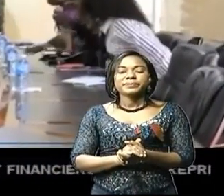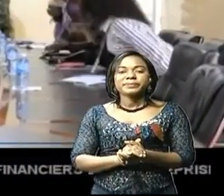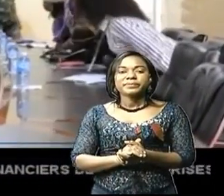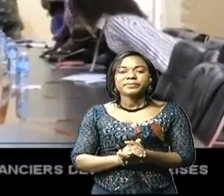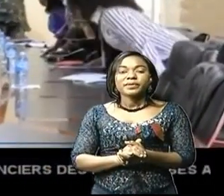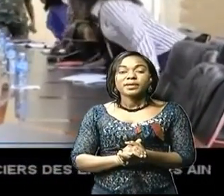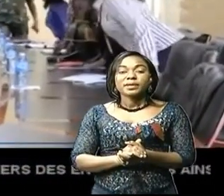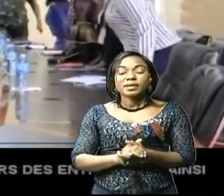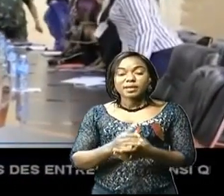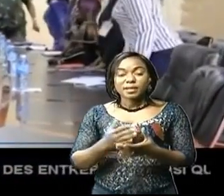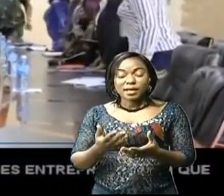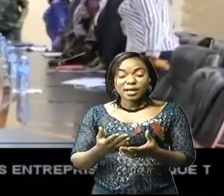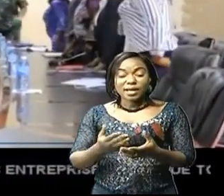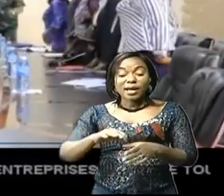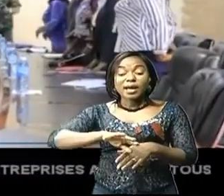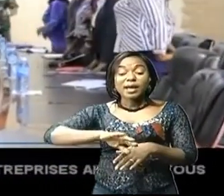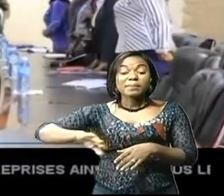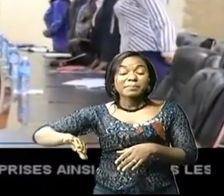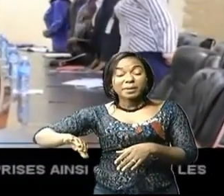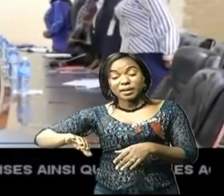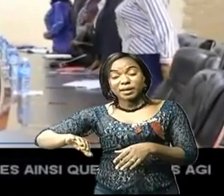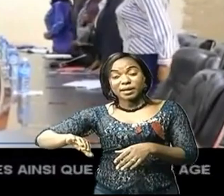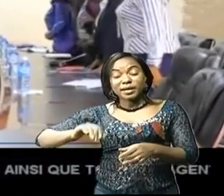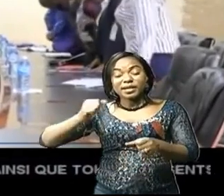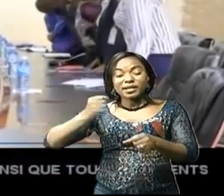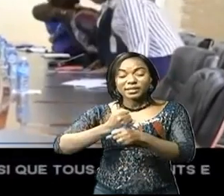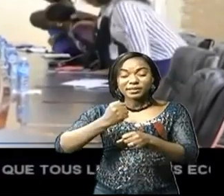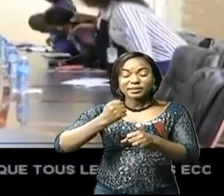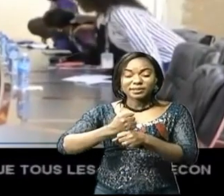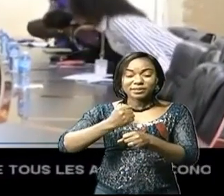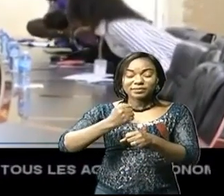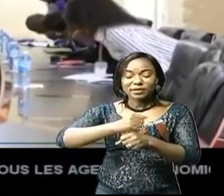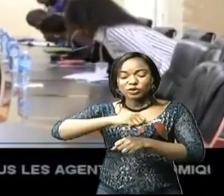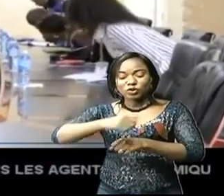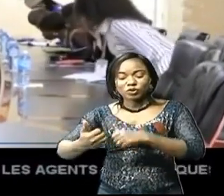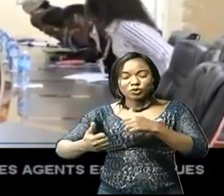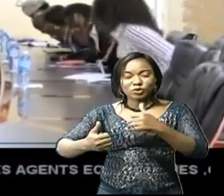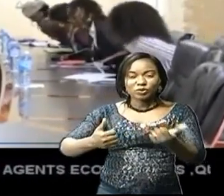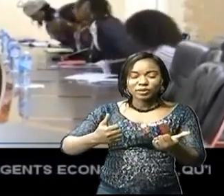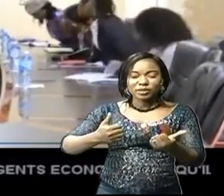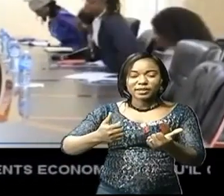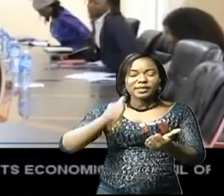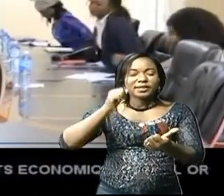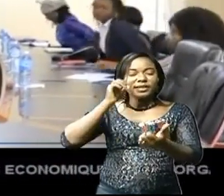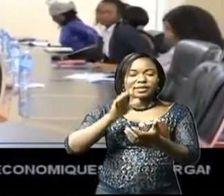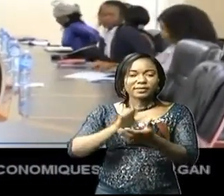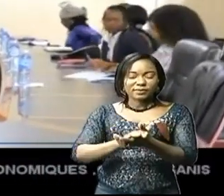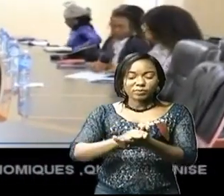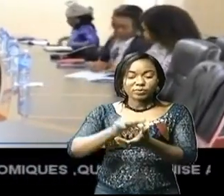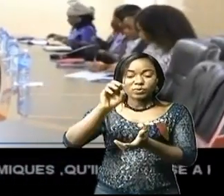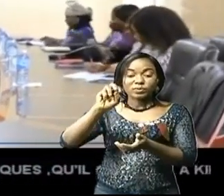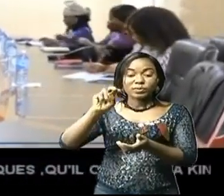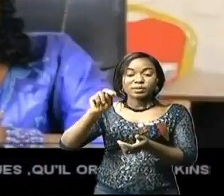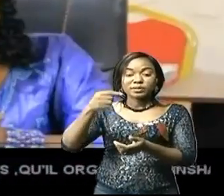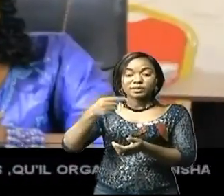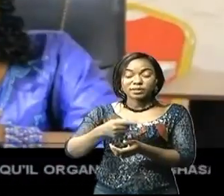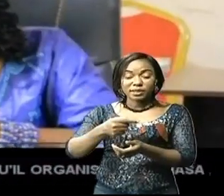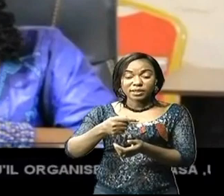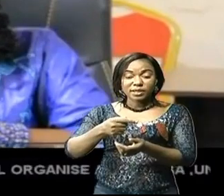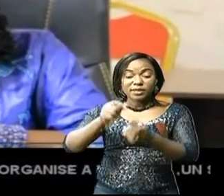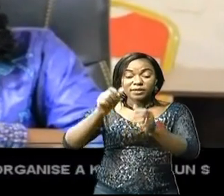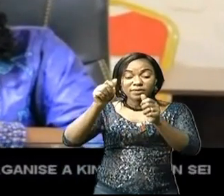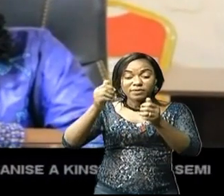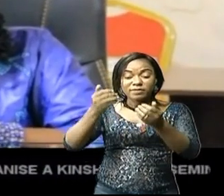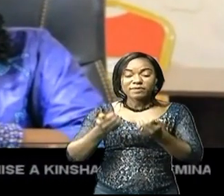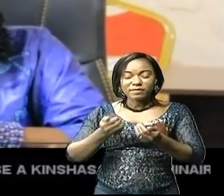Hormis les activités génératrices de revenus, l'ONG Semadev cherche à promouvoir et à appuyer les femmes et les jeunes.